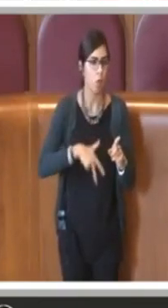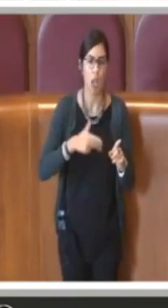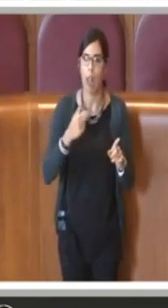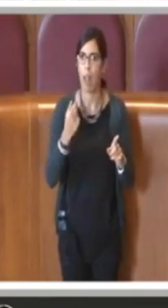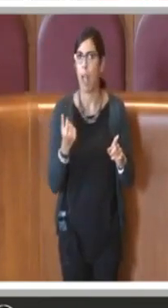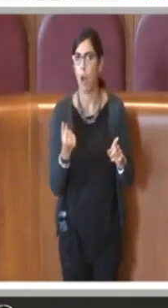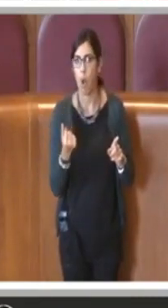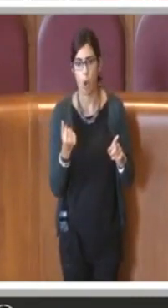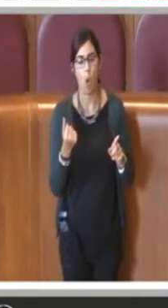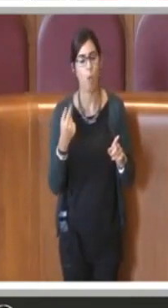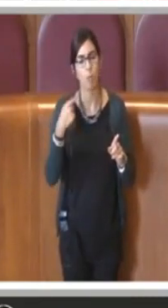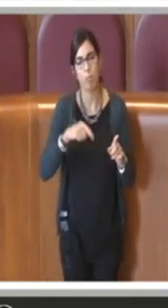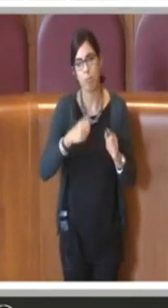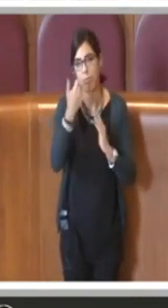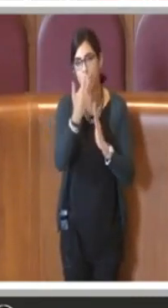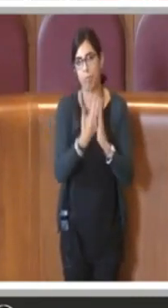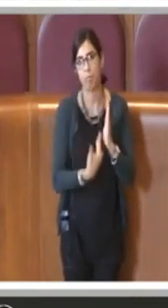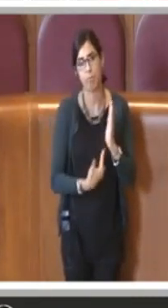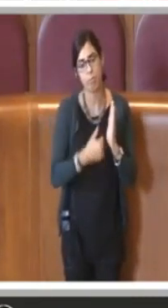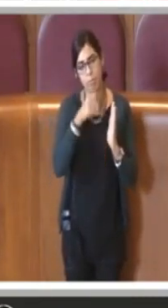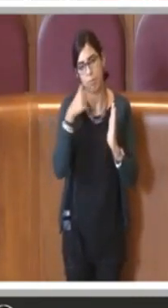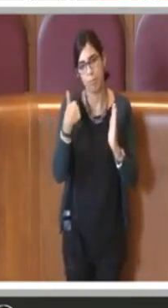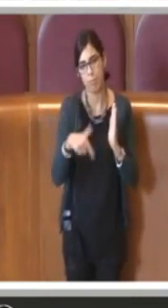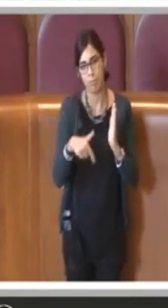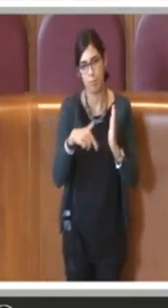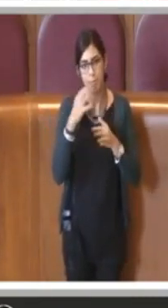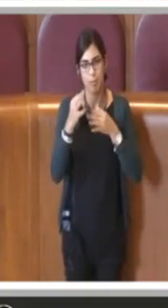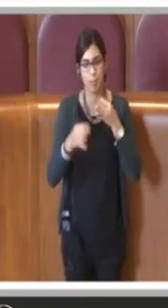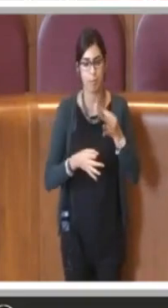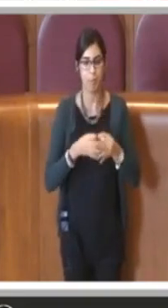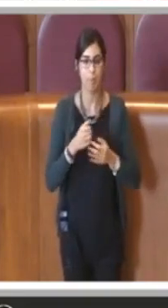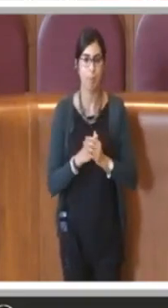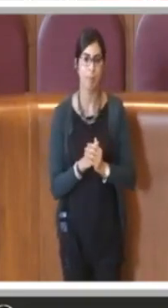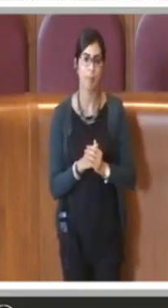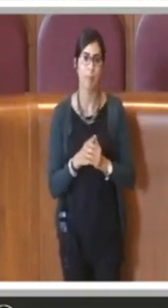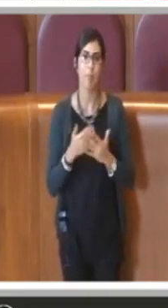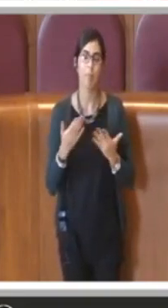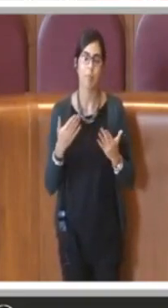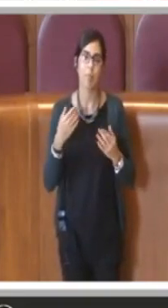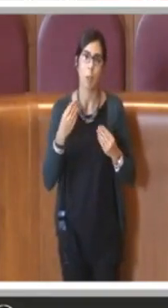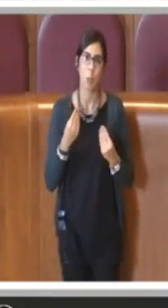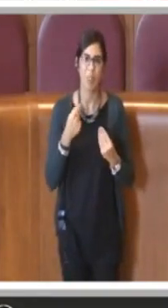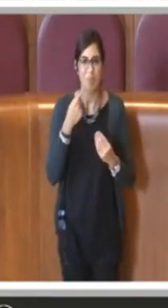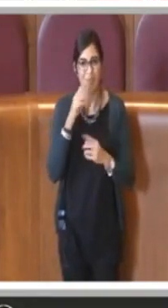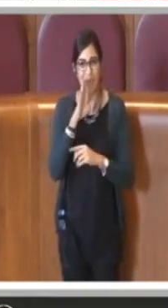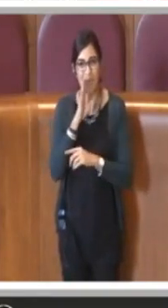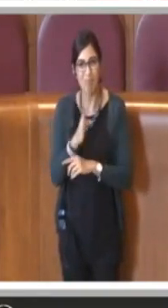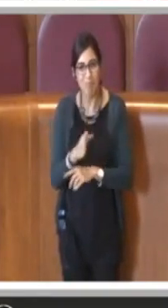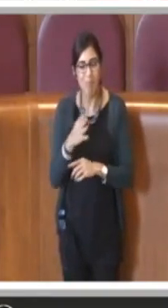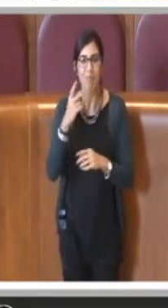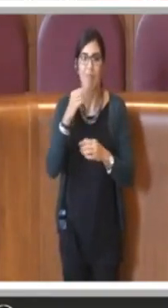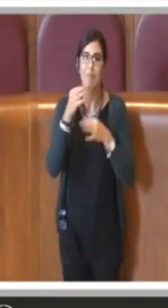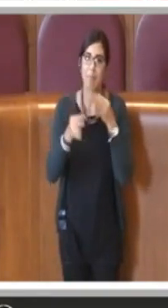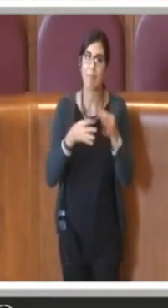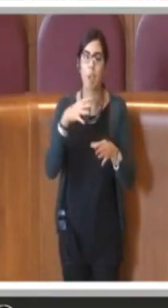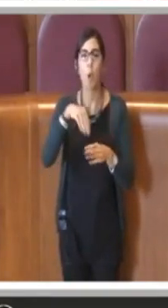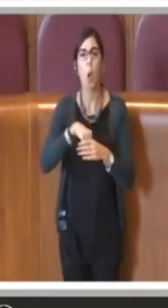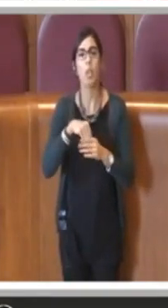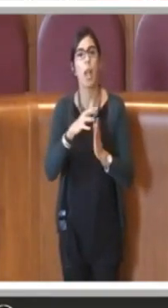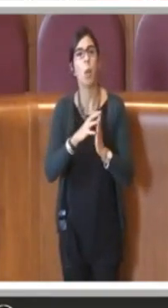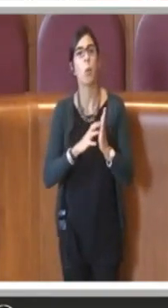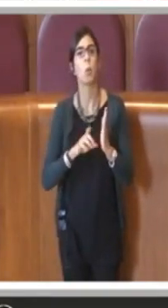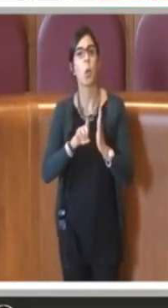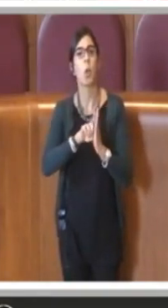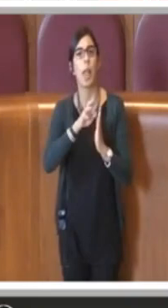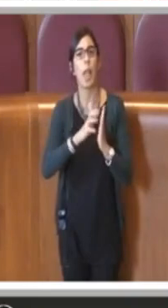sui quali ovviamente non mi sto a soffermare. Andiamo quindi direttamente ai contenuti della Tè Libera che